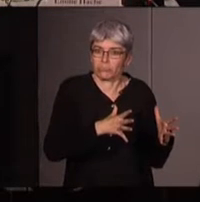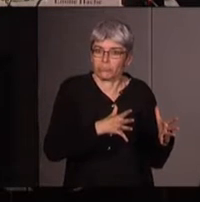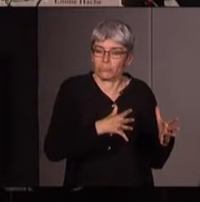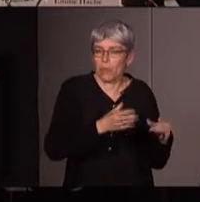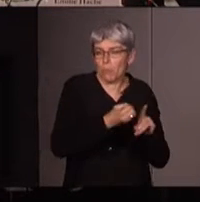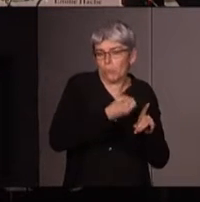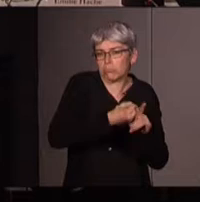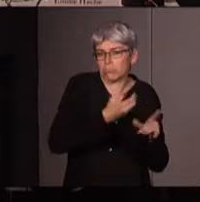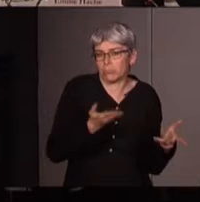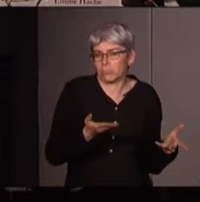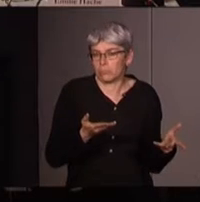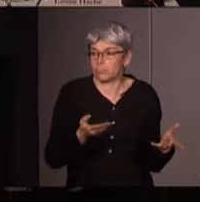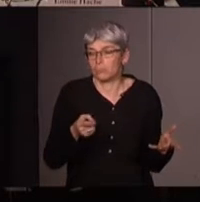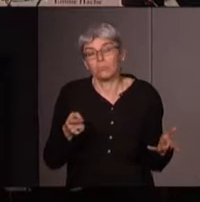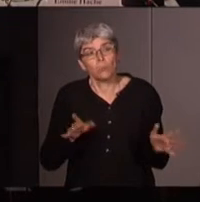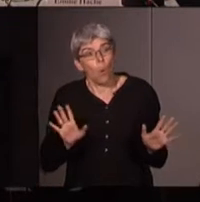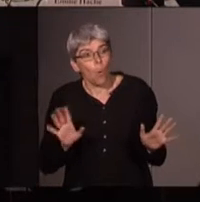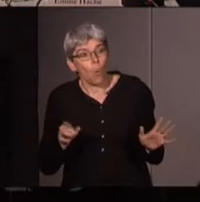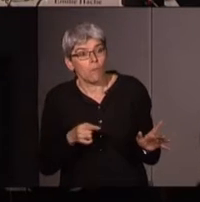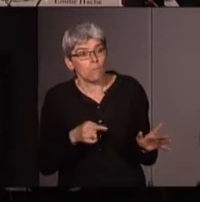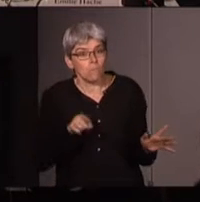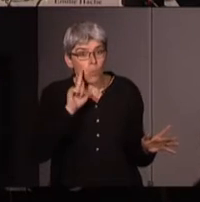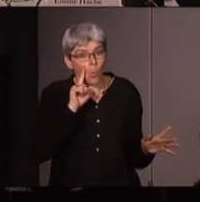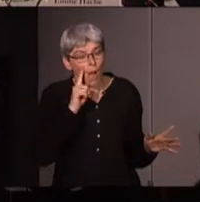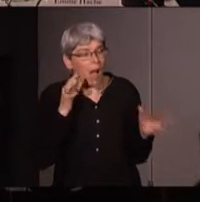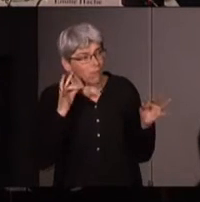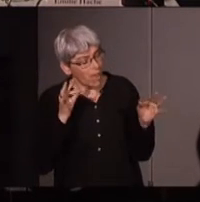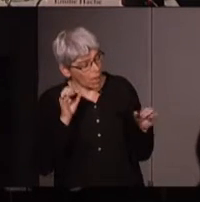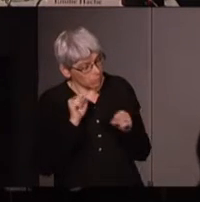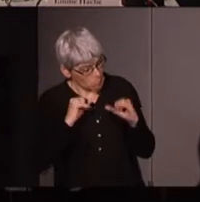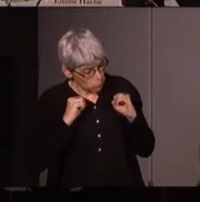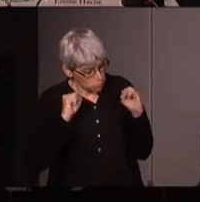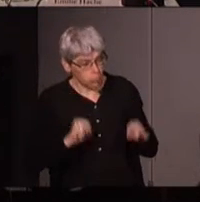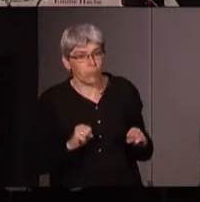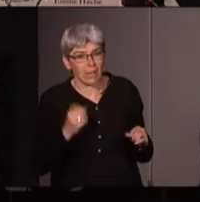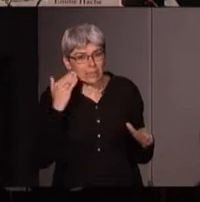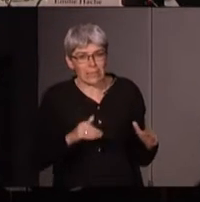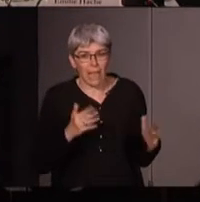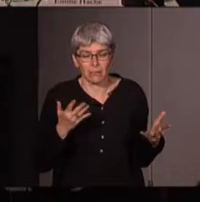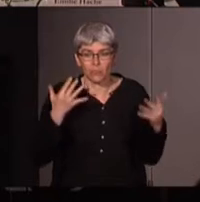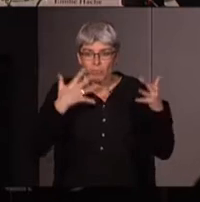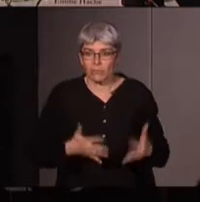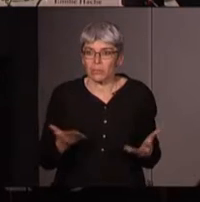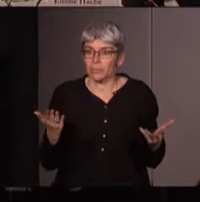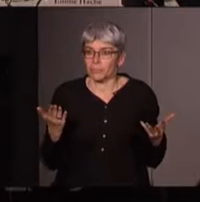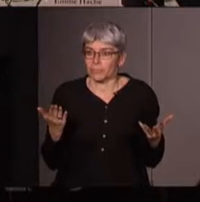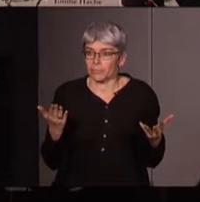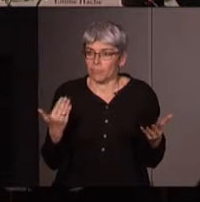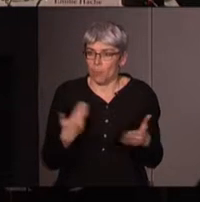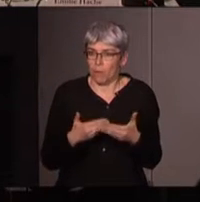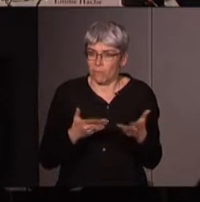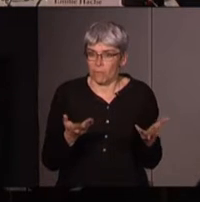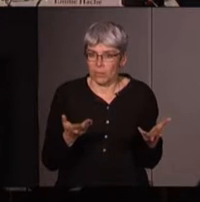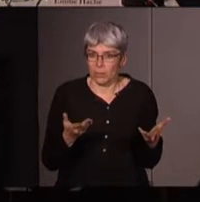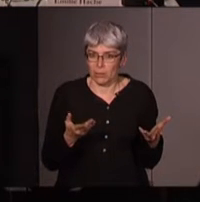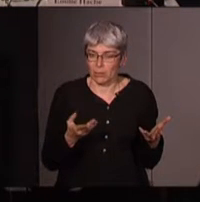environnementales et non pas du fait que en raison de ces rapports de domination on le sait on a plein de chiffres qui le prouvent que ce